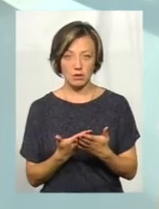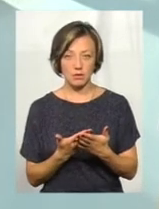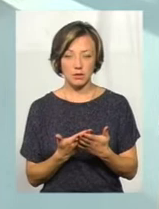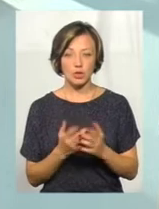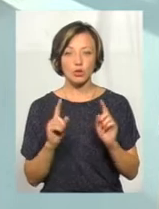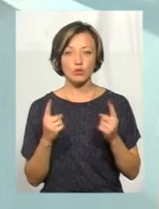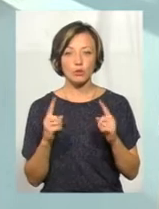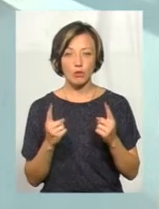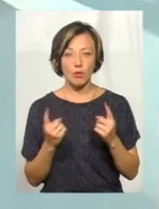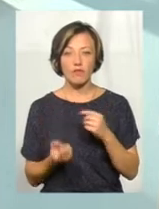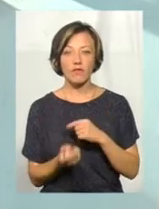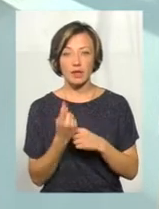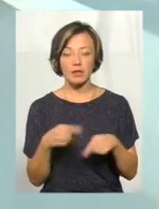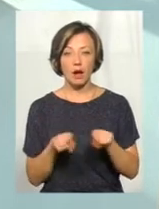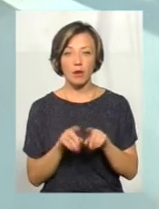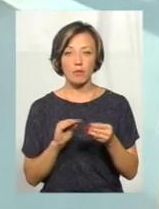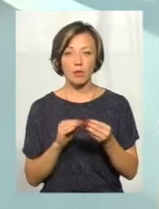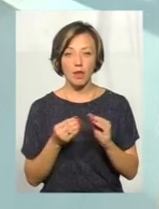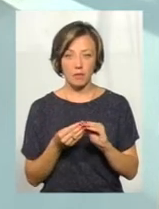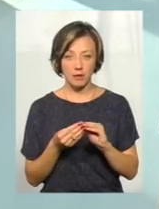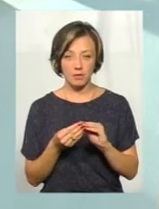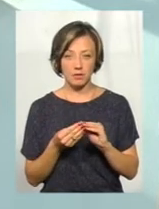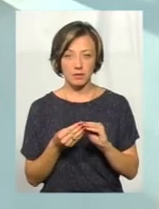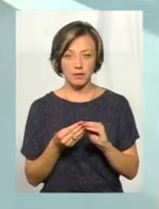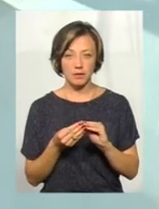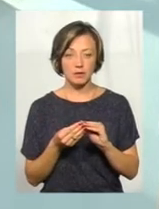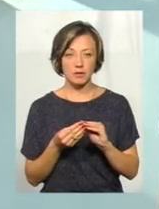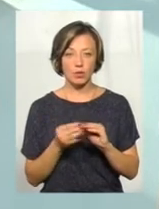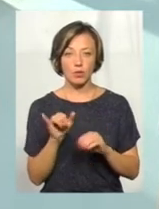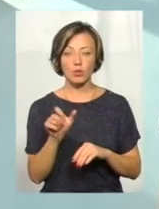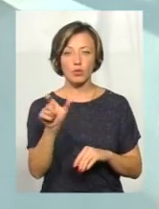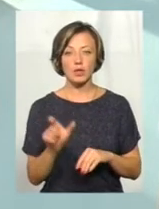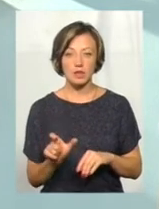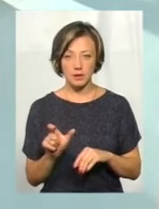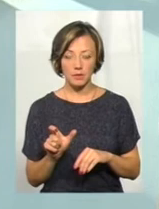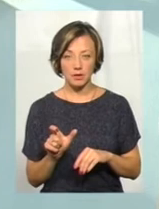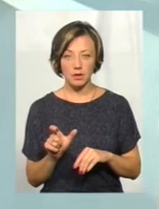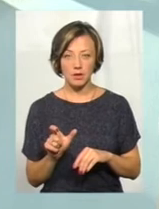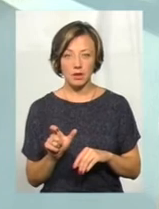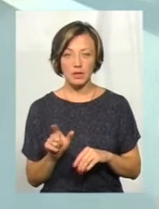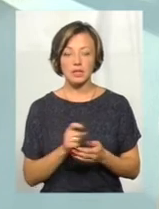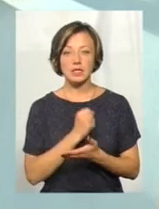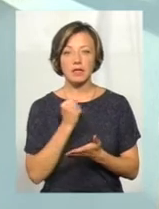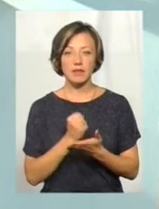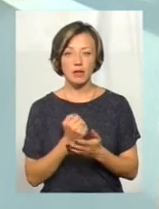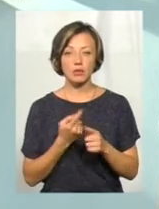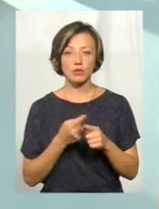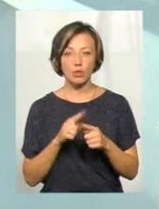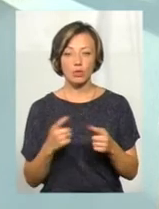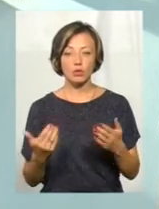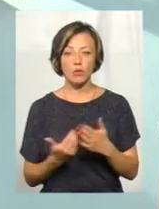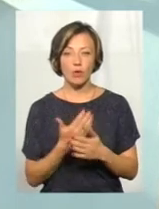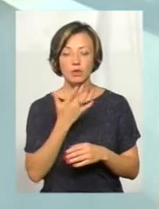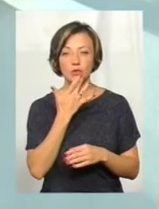чому виникла така проблема в людини? Саме затвердженням цього нового